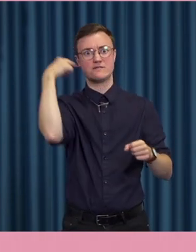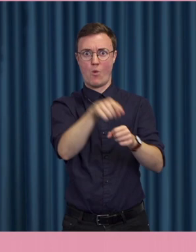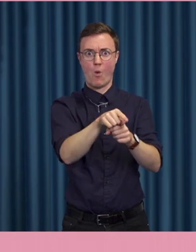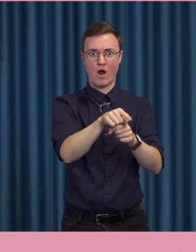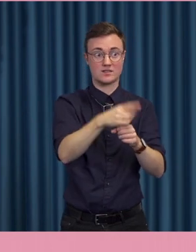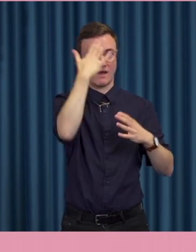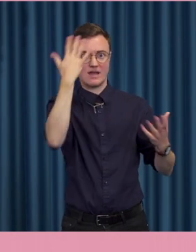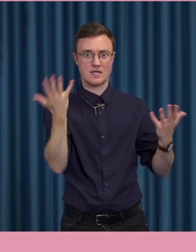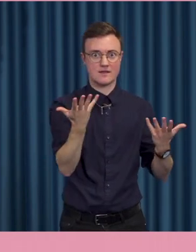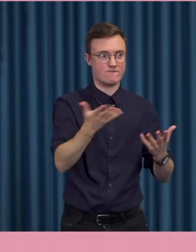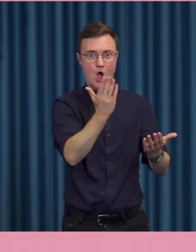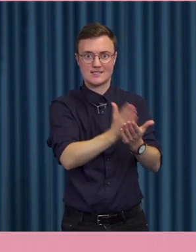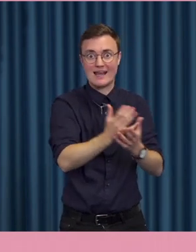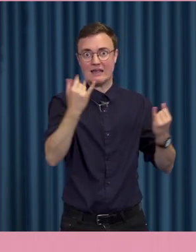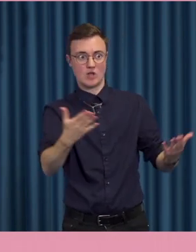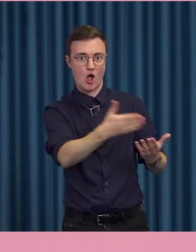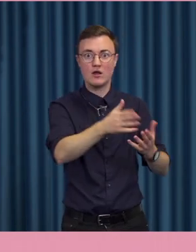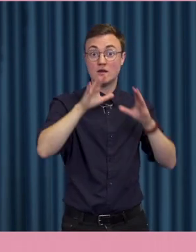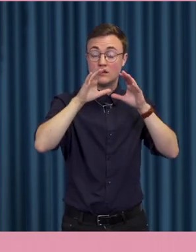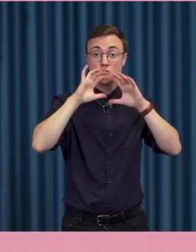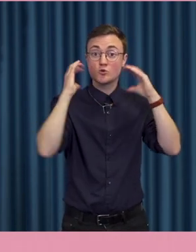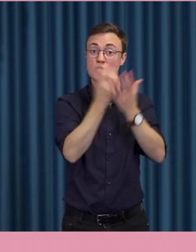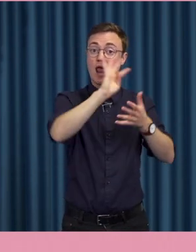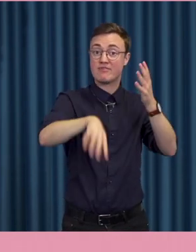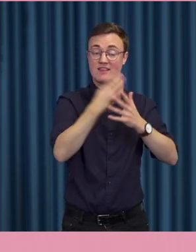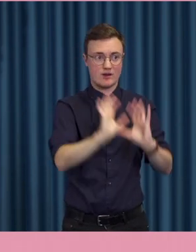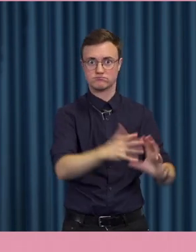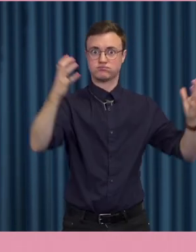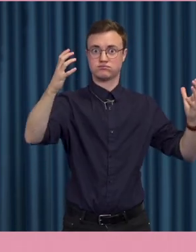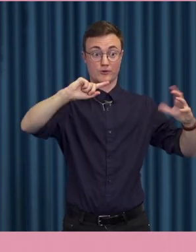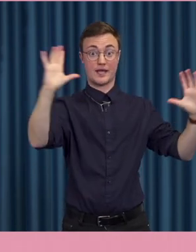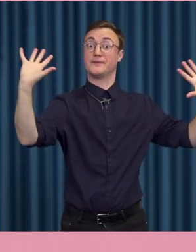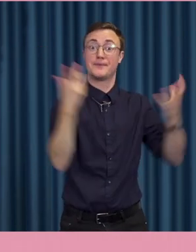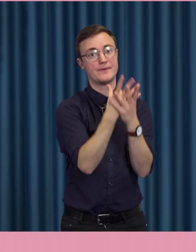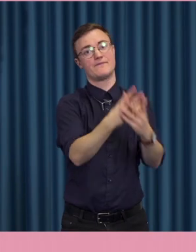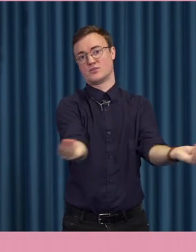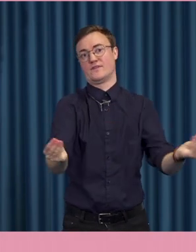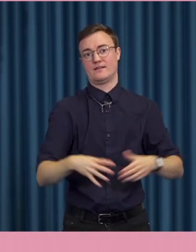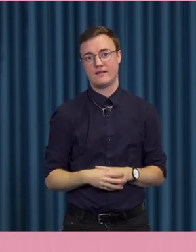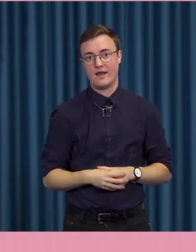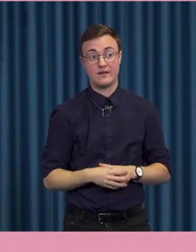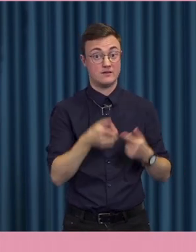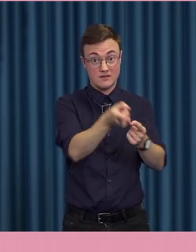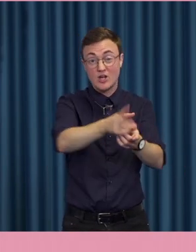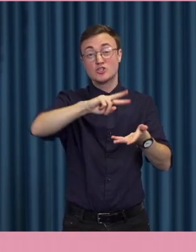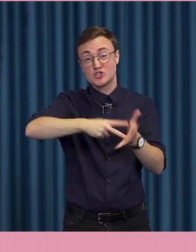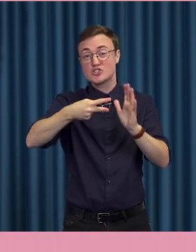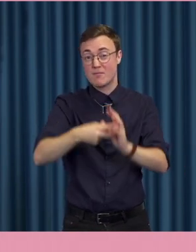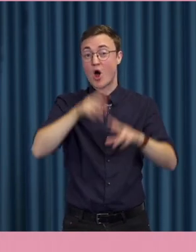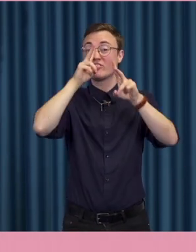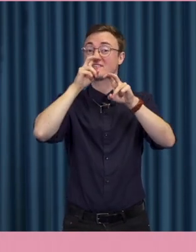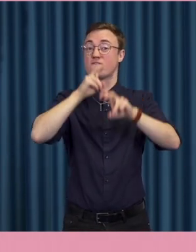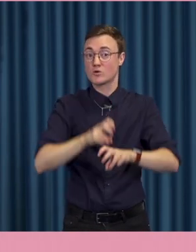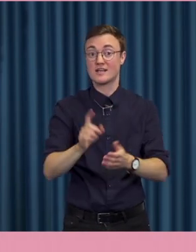rörligt. Sociala nätverk kan växa fram oerhört fort och likaså snabbt köra sommar nästa grej. Systematisk forskning